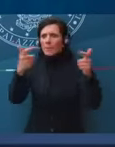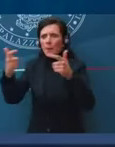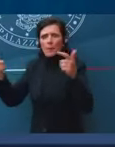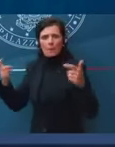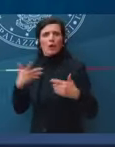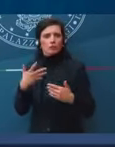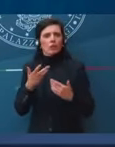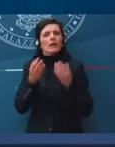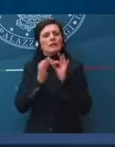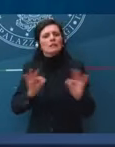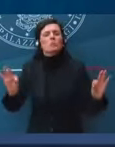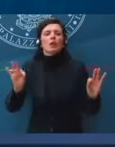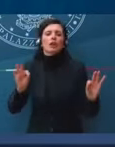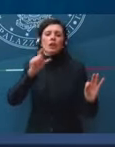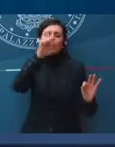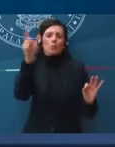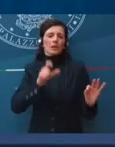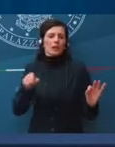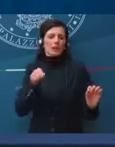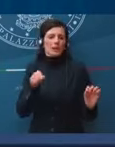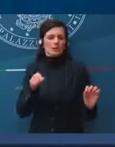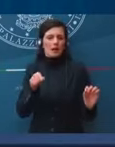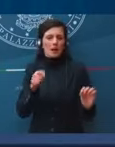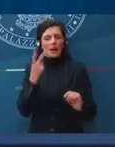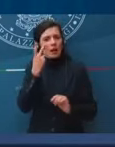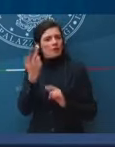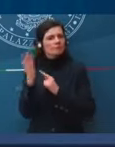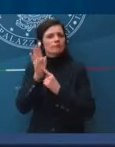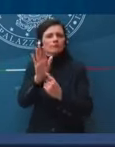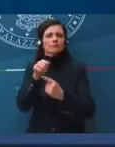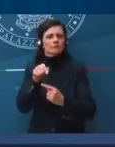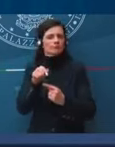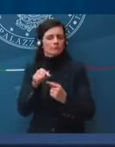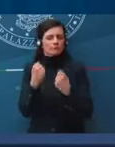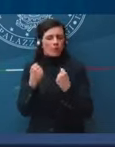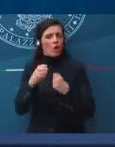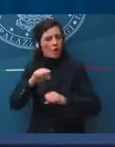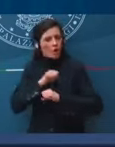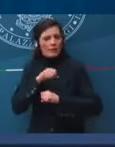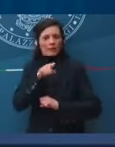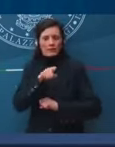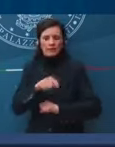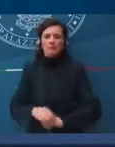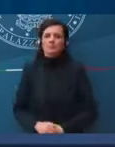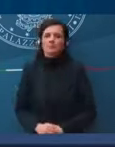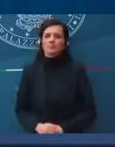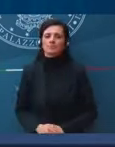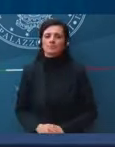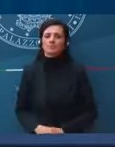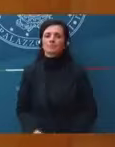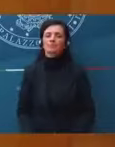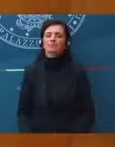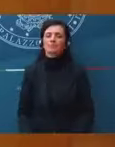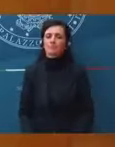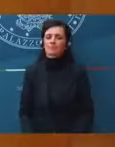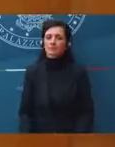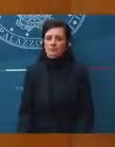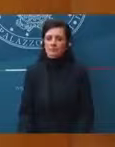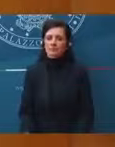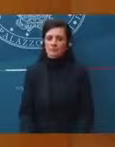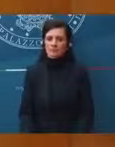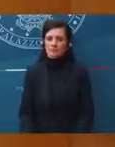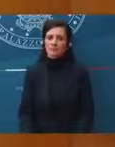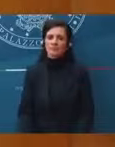'intero Paese in questa direzione. C'è ora una domanda di